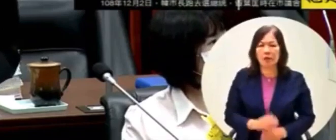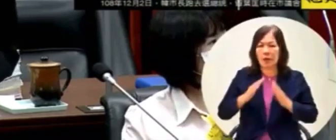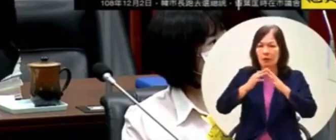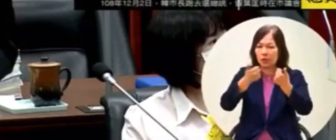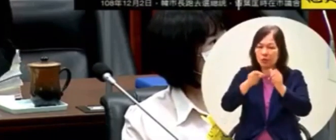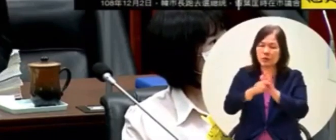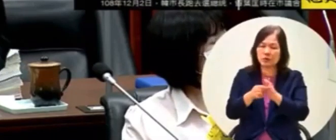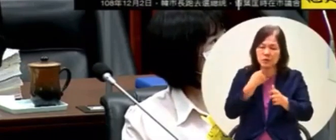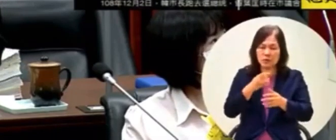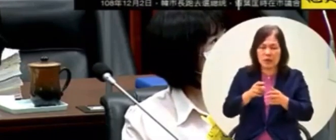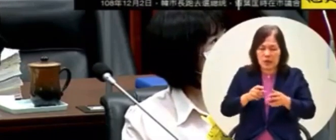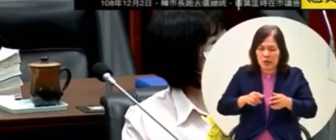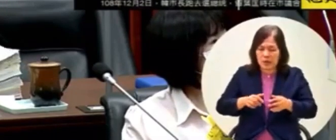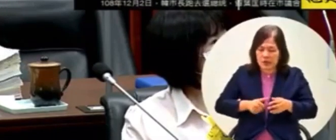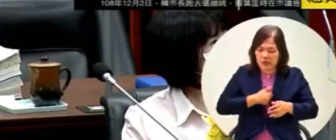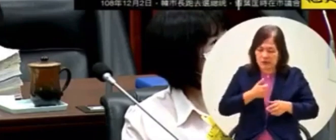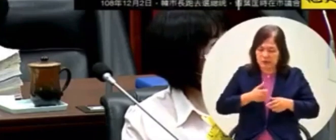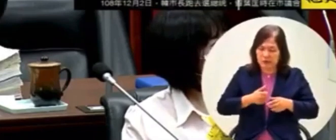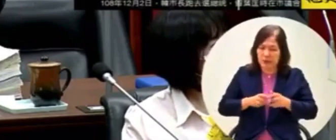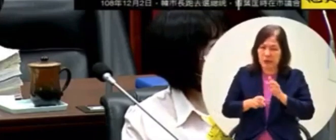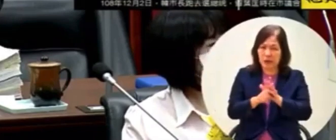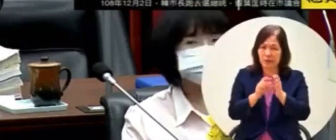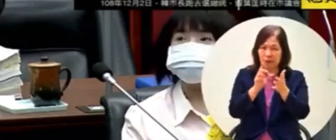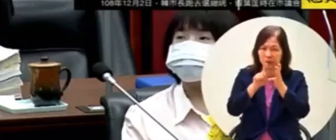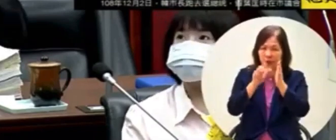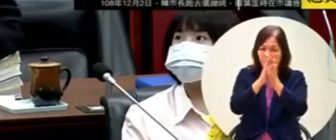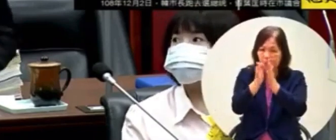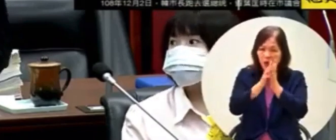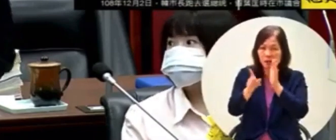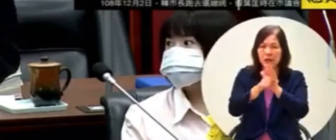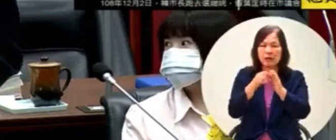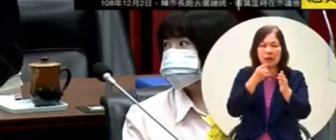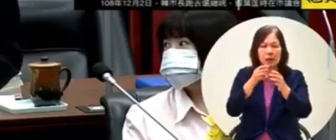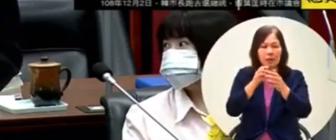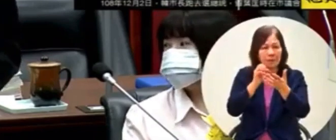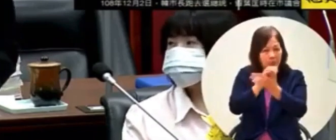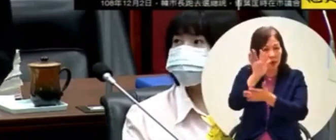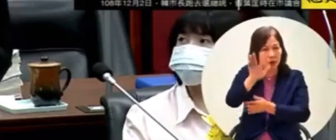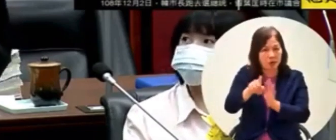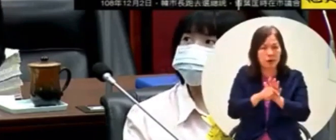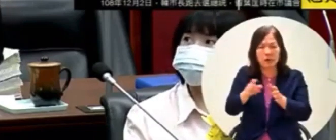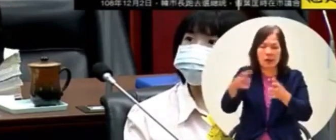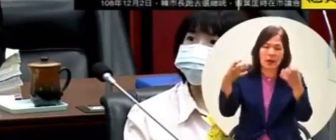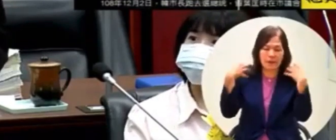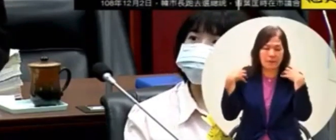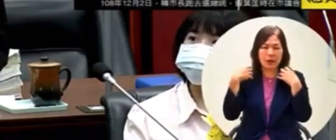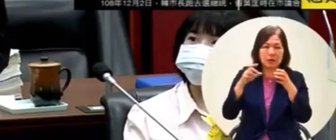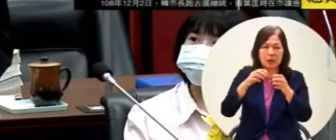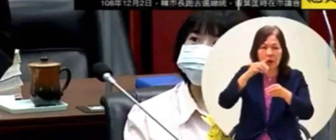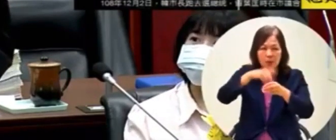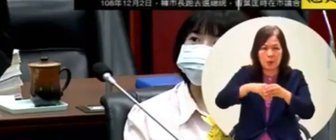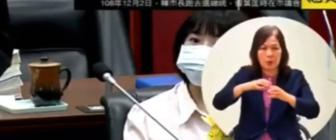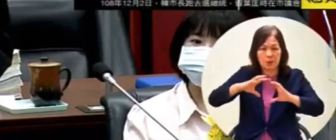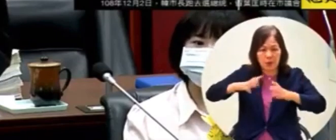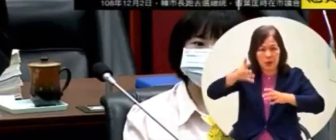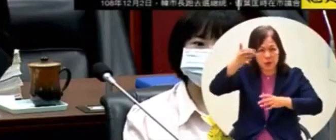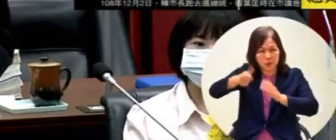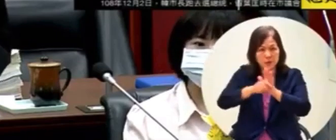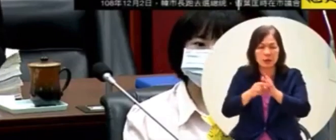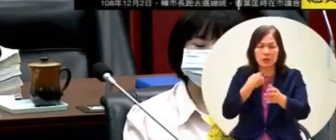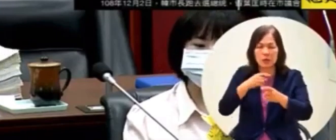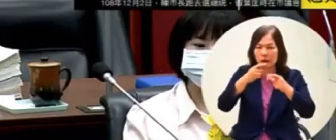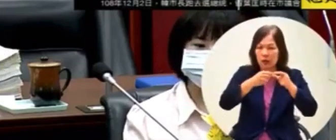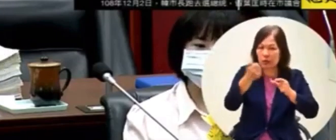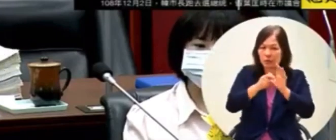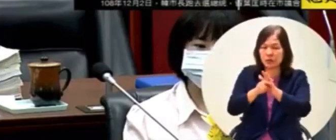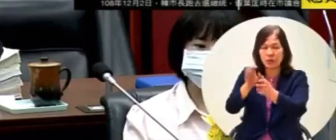實地排了一個專案報告12月2號你在忙著選總統的時候我不知道葉空石副市長有沒有跟你報告他的解